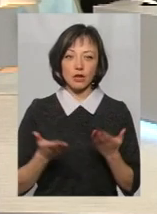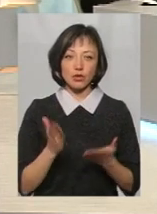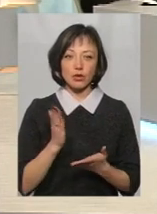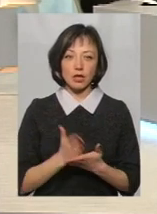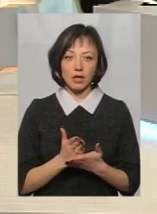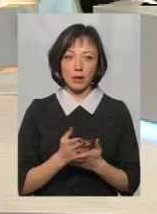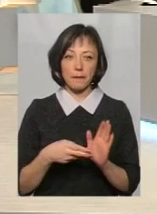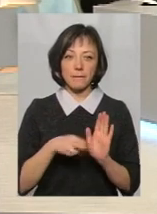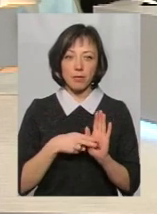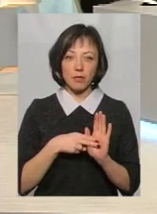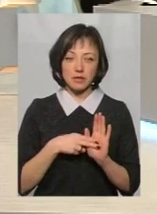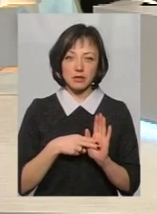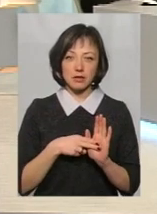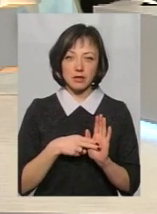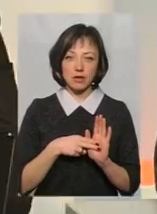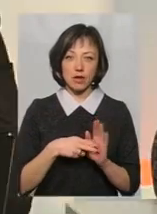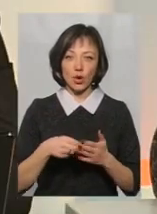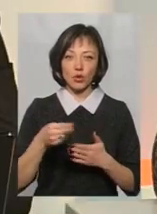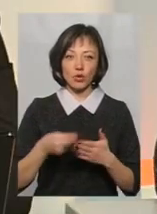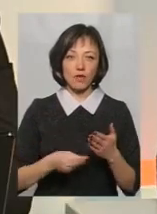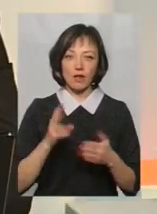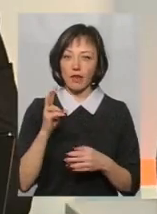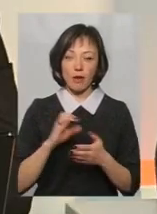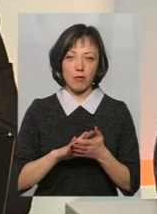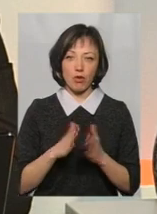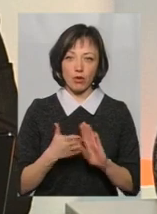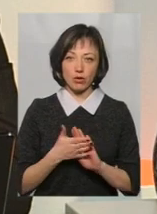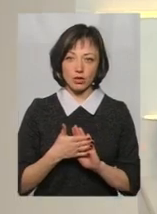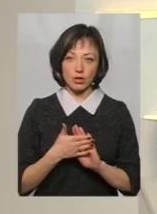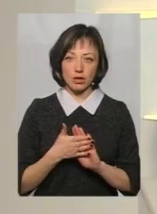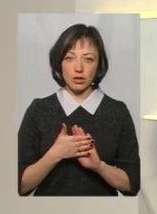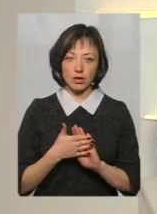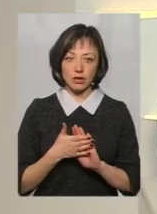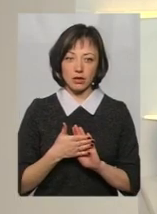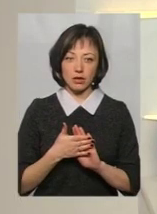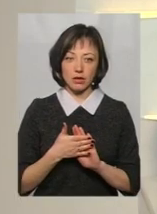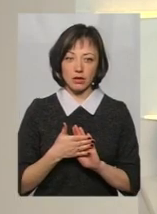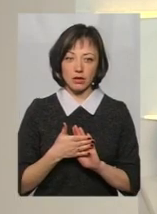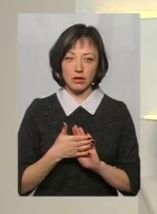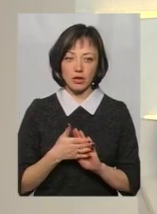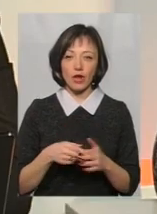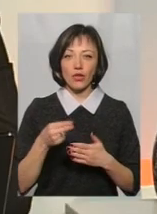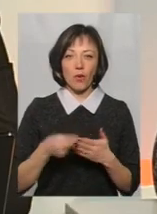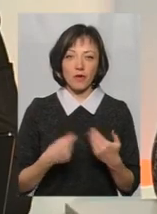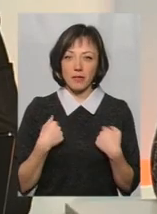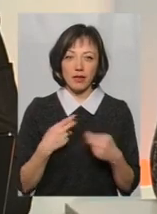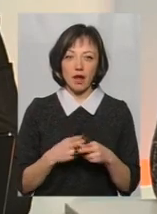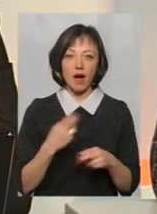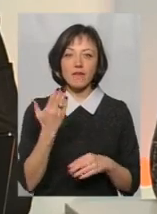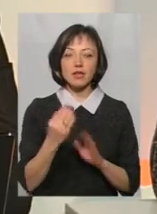пропістка чи реєстрація, то довідка не положена. А довідка мені, звісно, не помішала. А ви